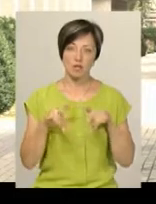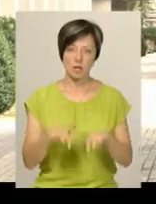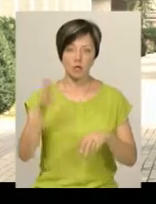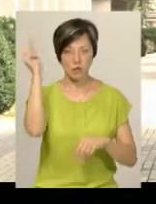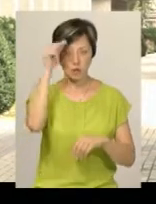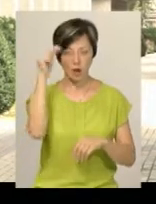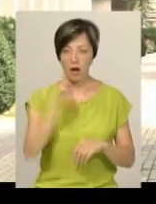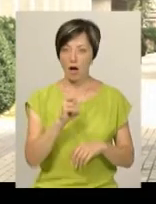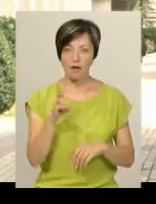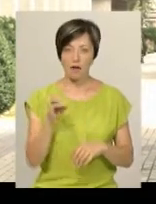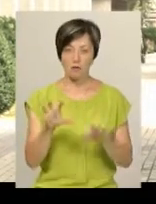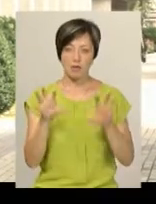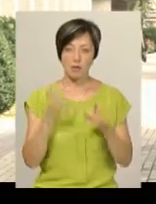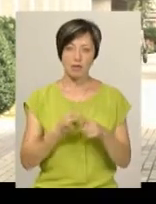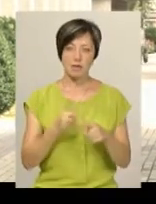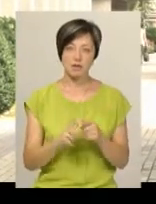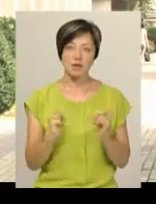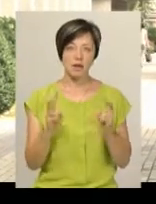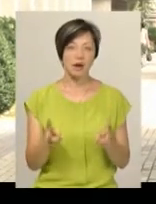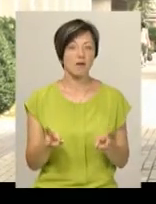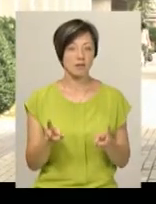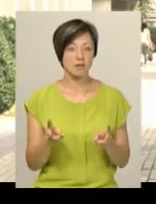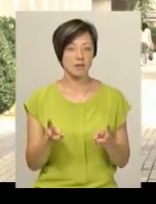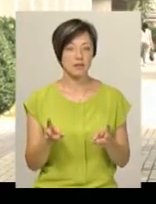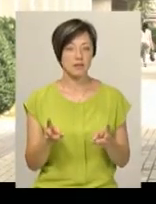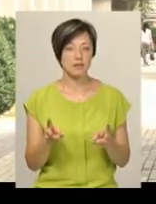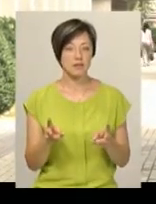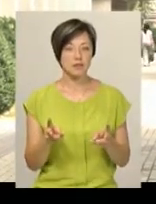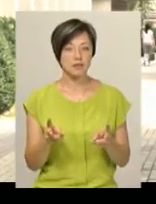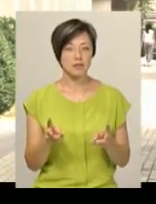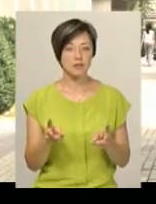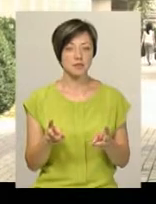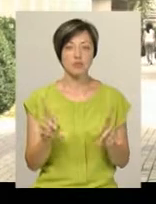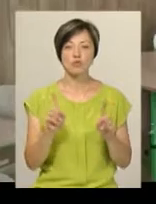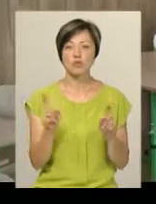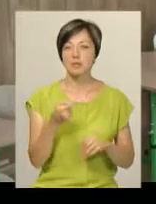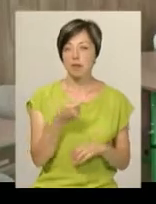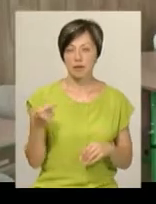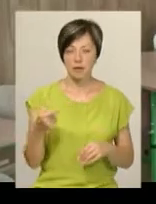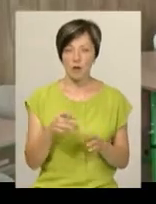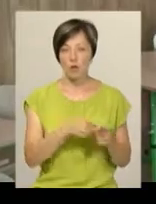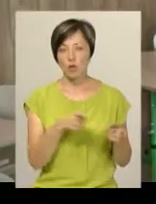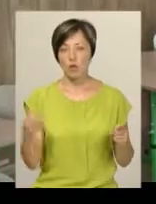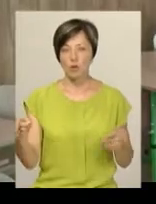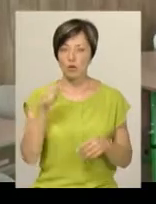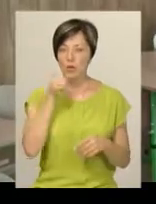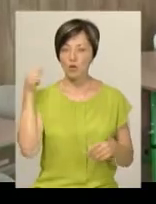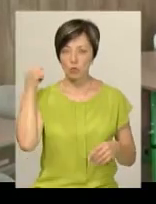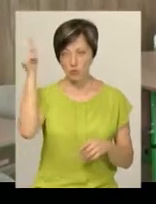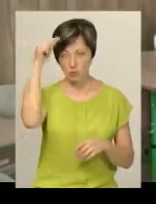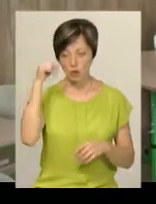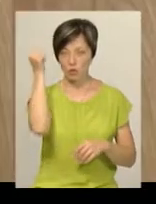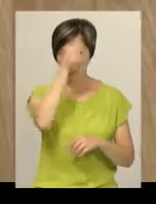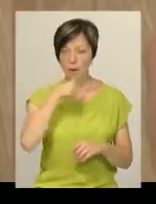навчання, а не сприймали це як, скажімо так, щось негативне. Упродовж минулого навчального року за